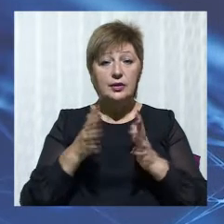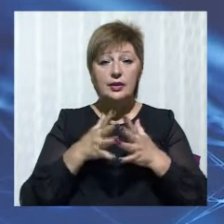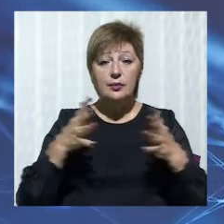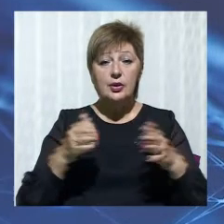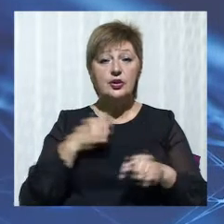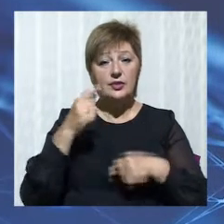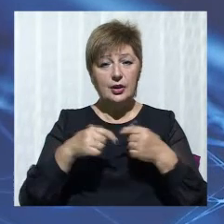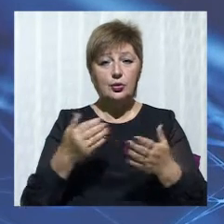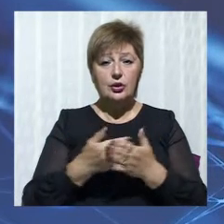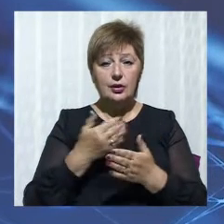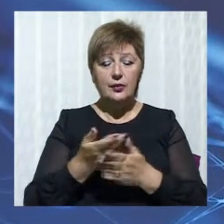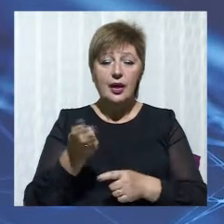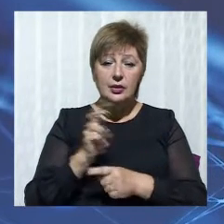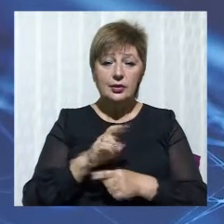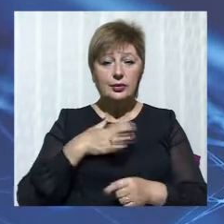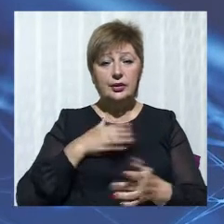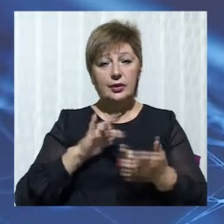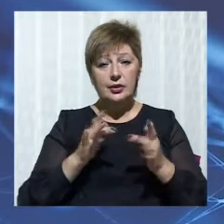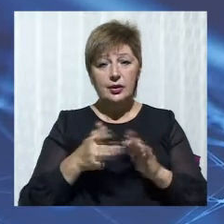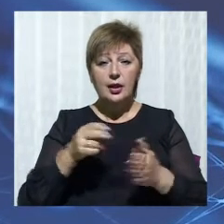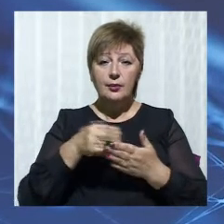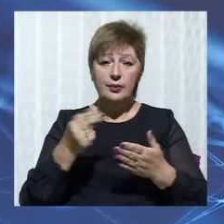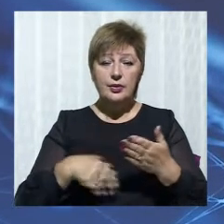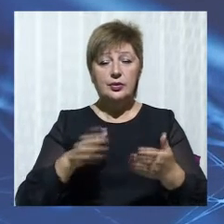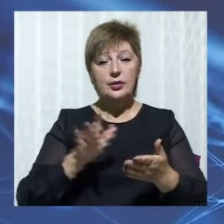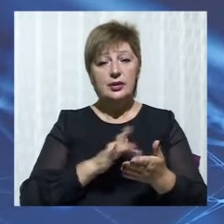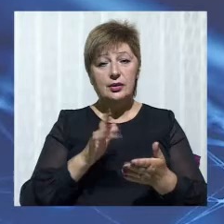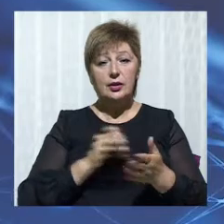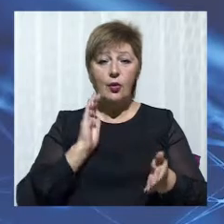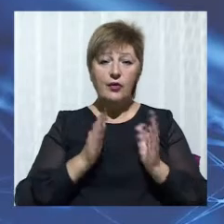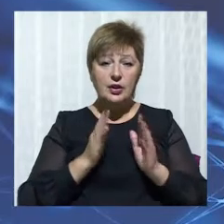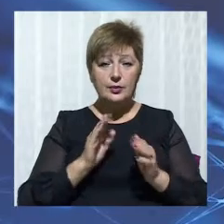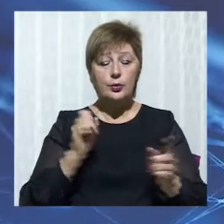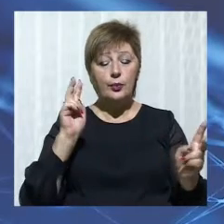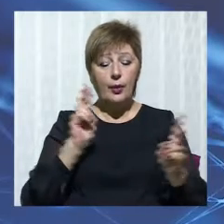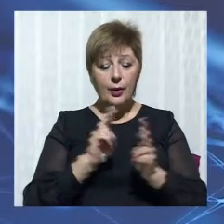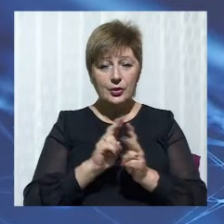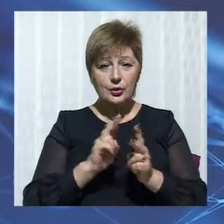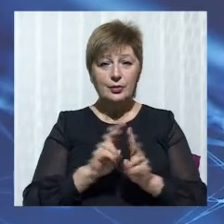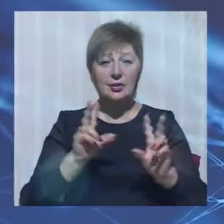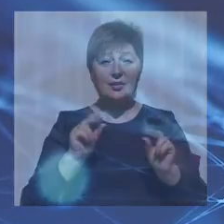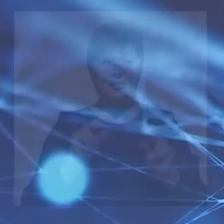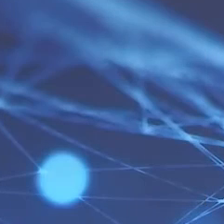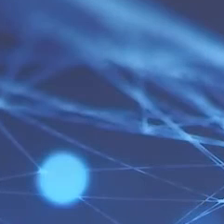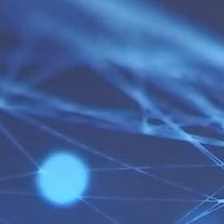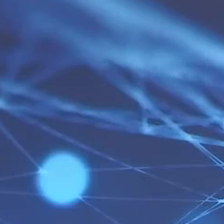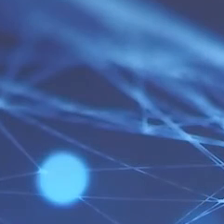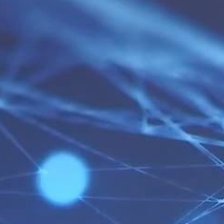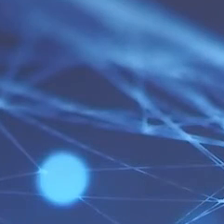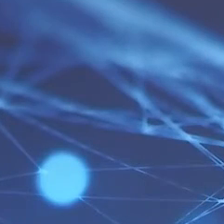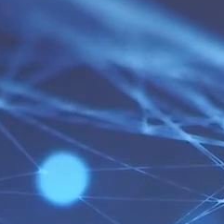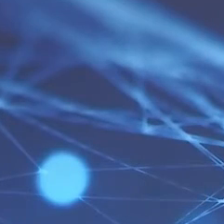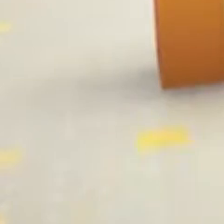наступних випусків. Заходьте на наш сайт та підписуйтесь на сторінку у Фейсбук. Побачимось у наступних випусках. Гарного вам вечора.